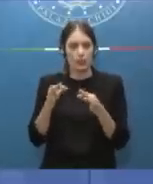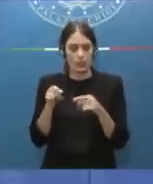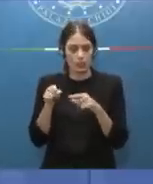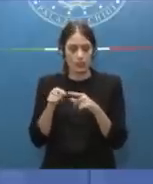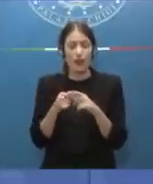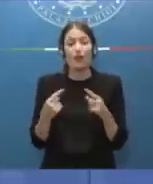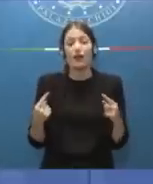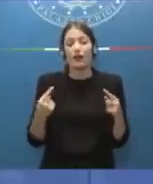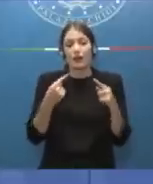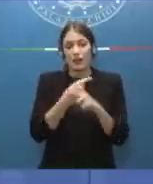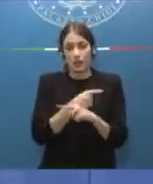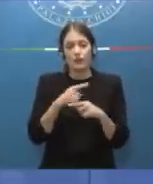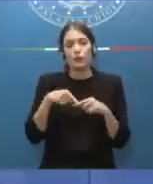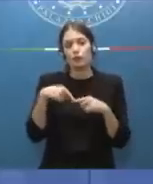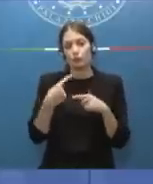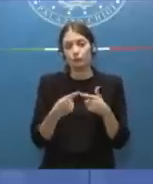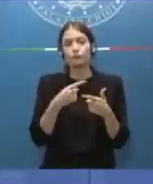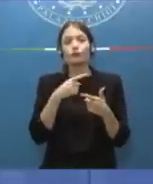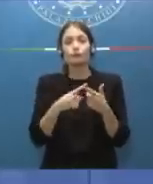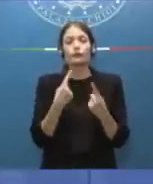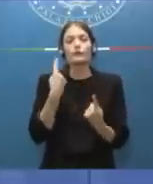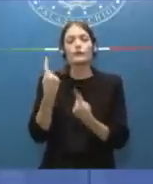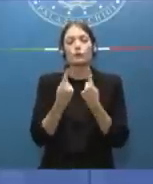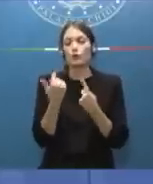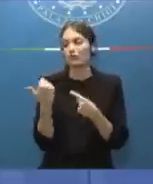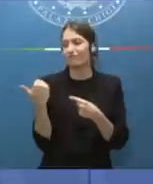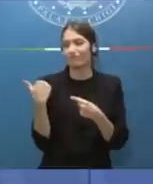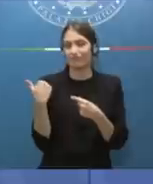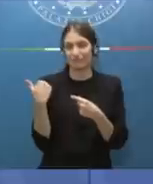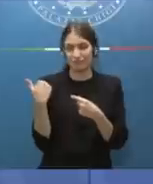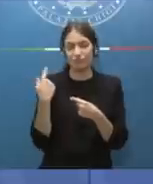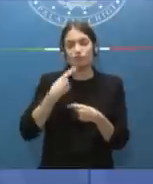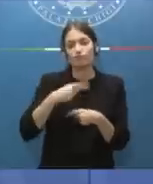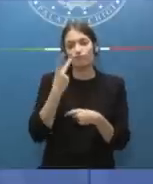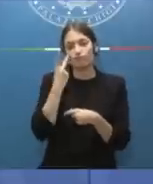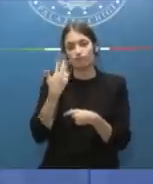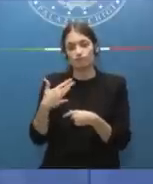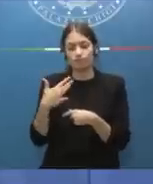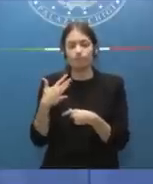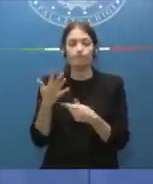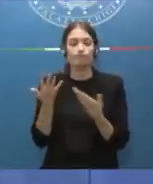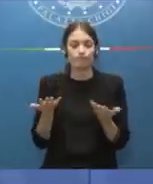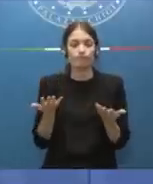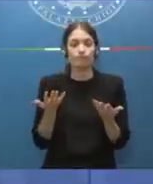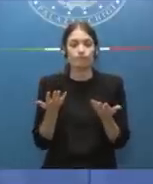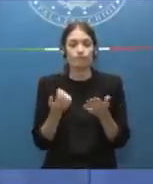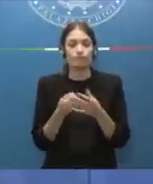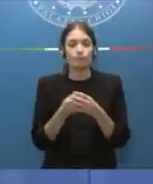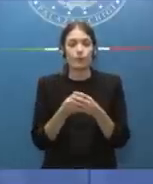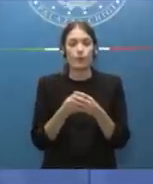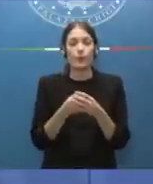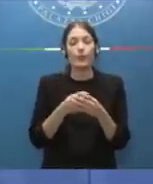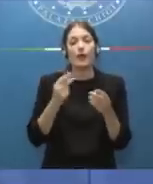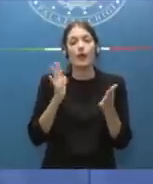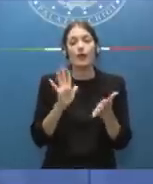sulla base di quello che è accaduto negli ultimi giorni dove abbiamo visto l'ennesimo rave